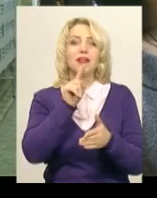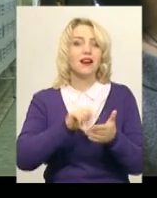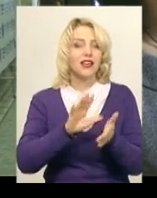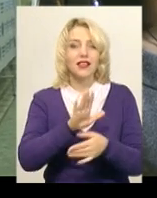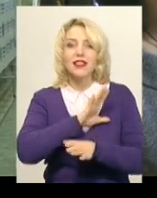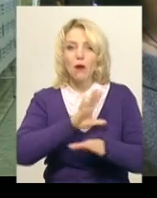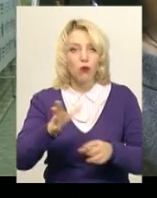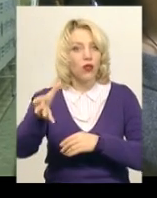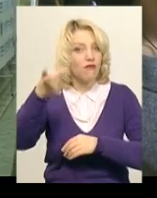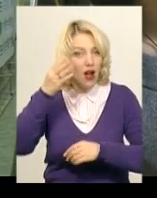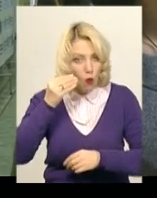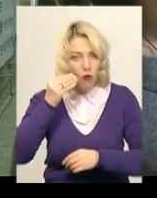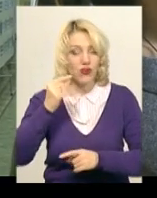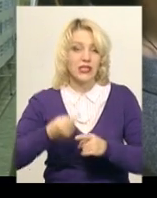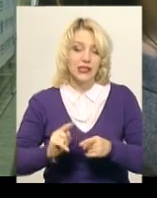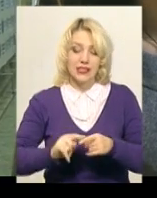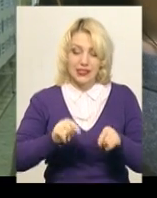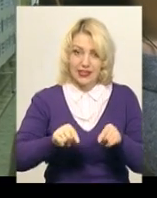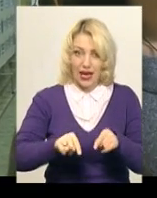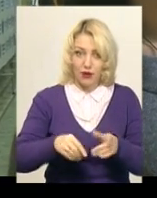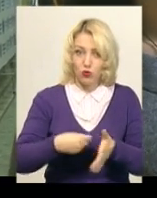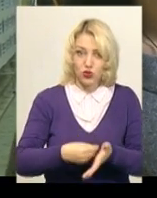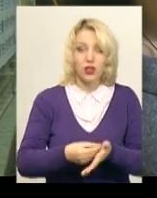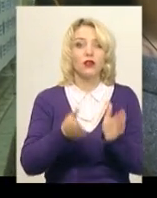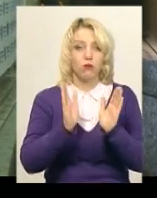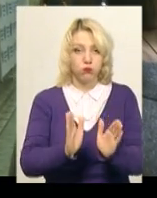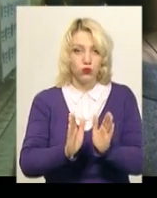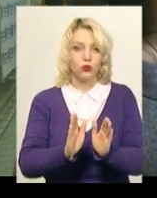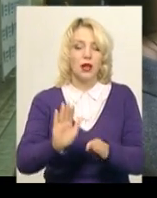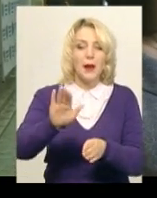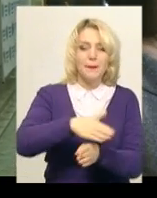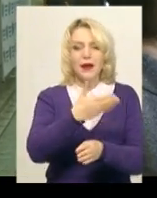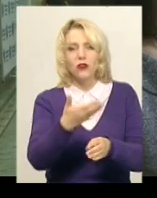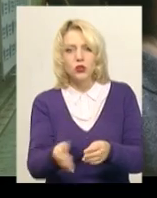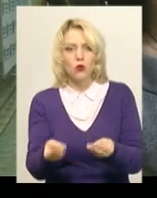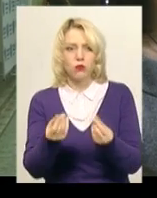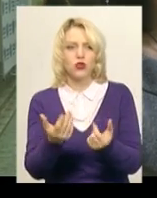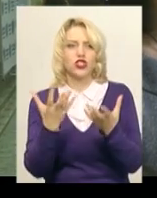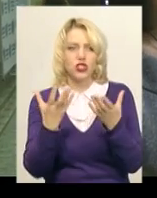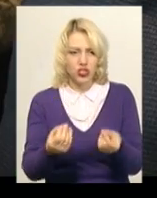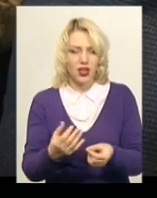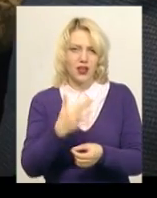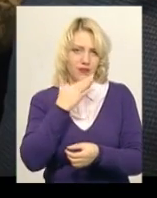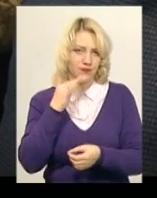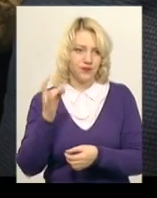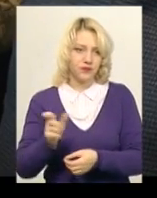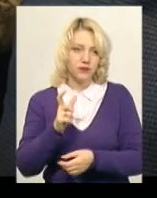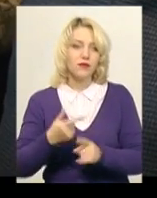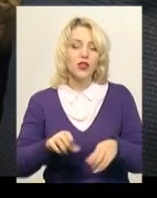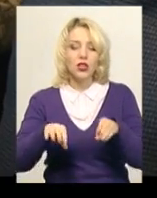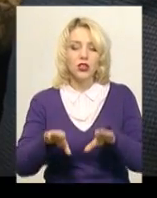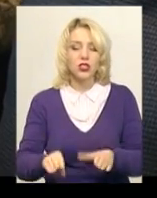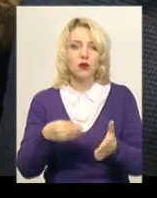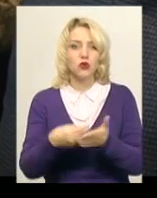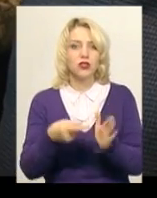були враховані на цей бюджет, будуть перерозподіли коштів ще не один раз. Рішення про бюджет на